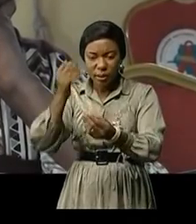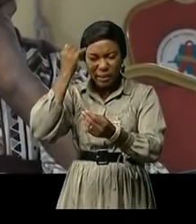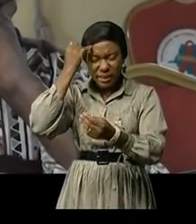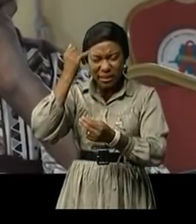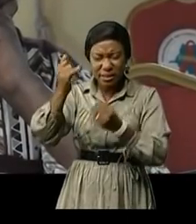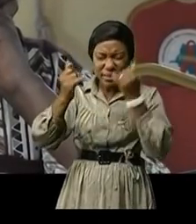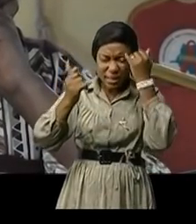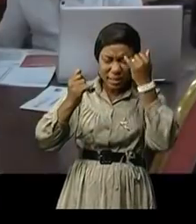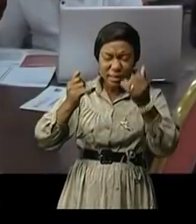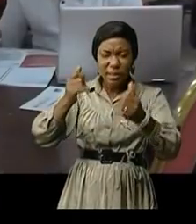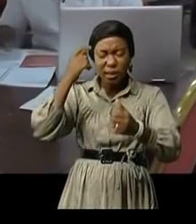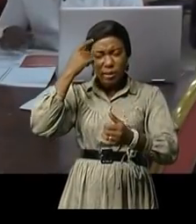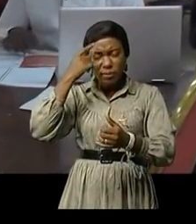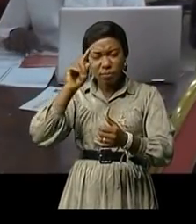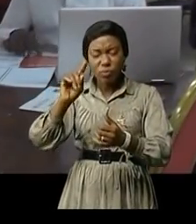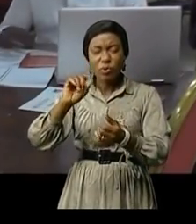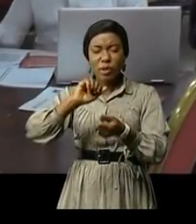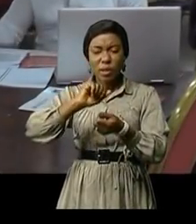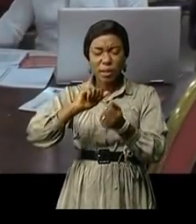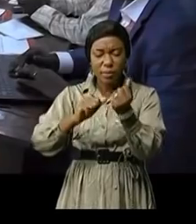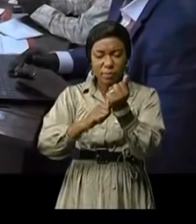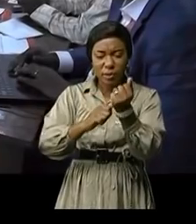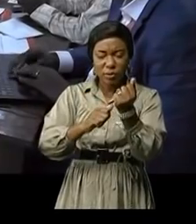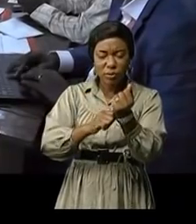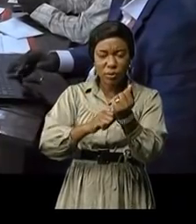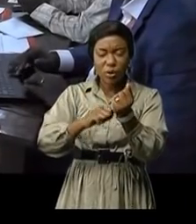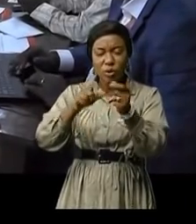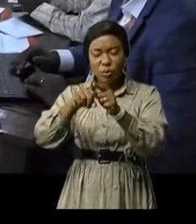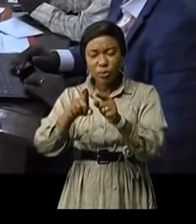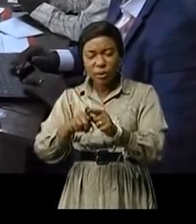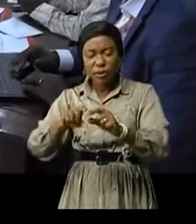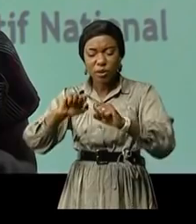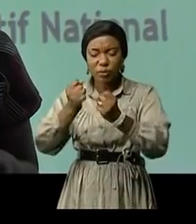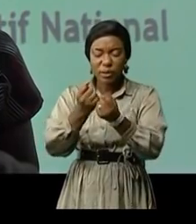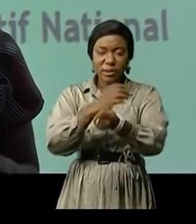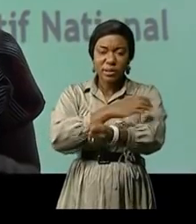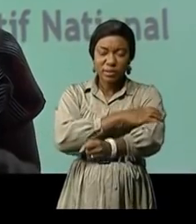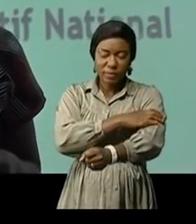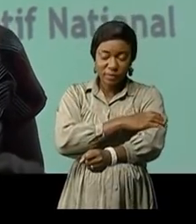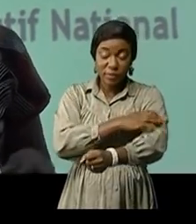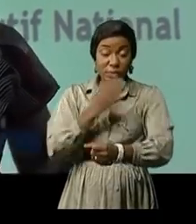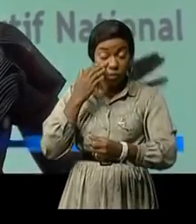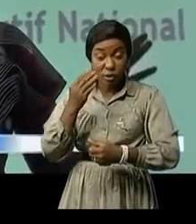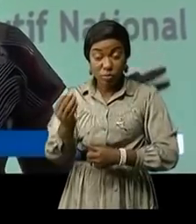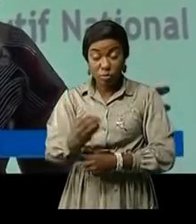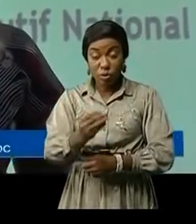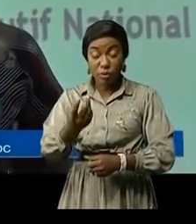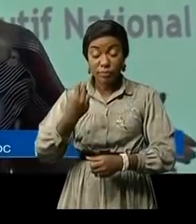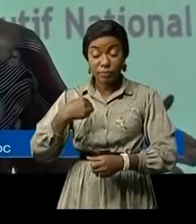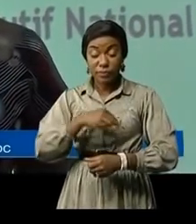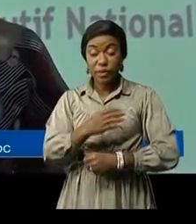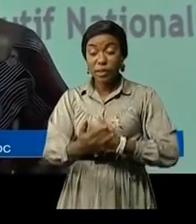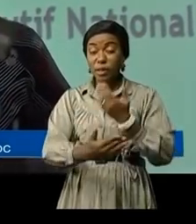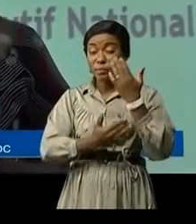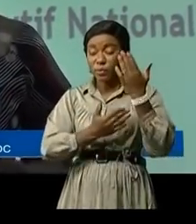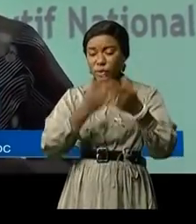spécialisés des agences du système des Nations Unies et de la société civile. C'est important pour nous que cette processus